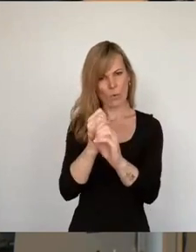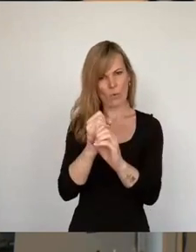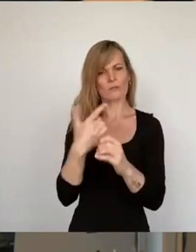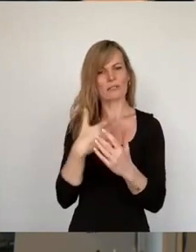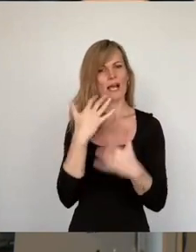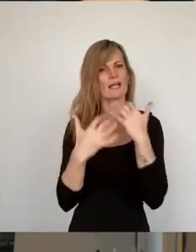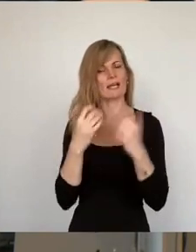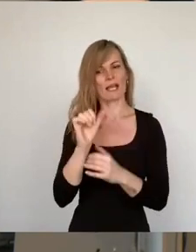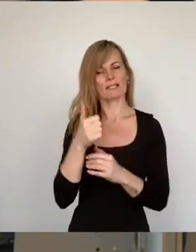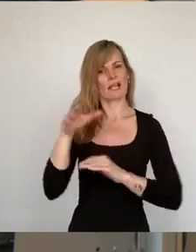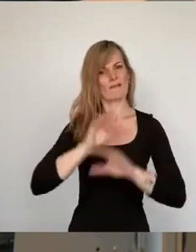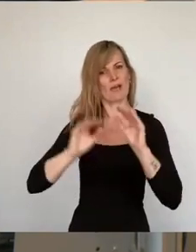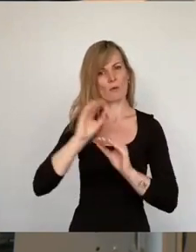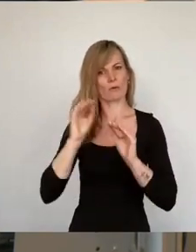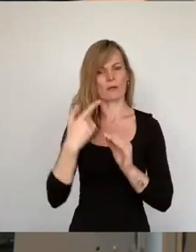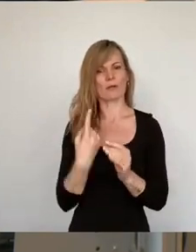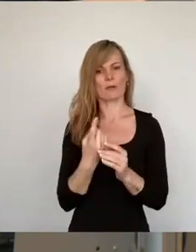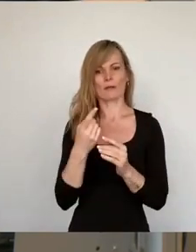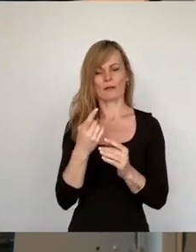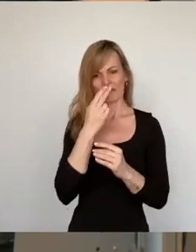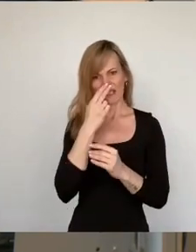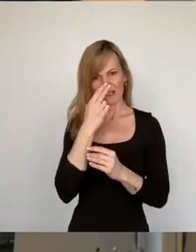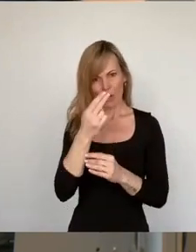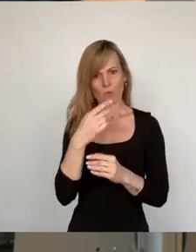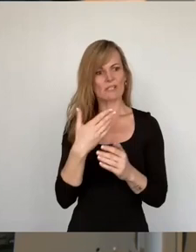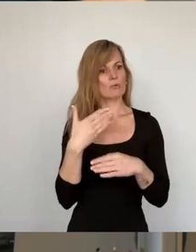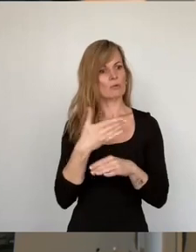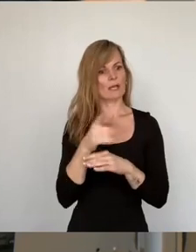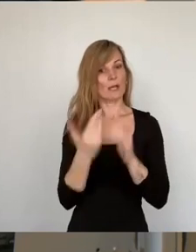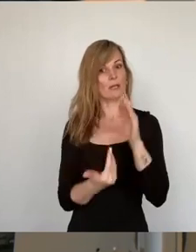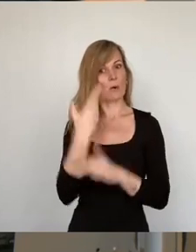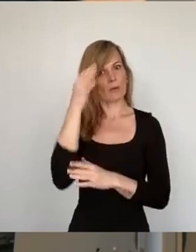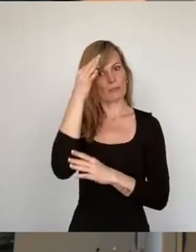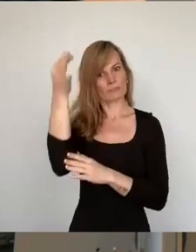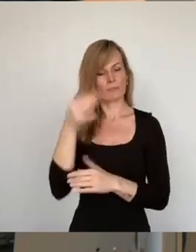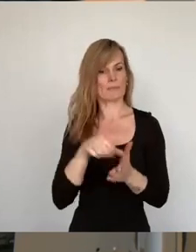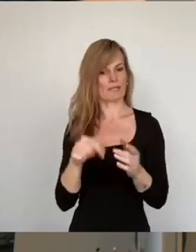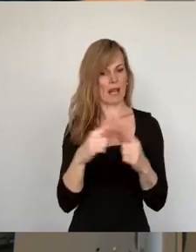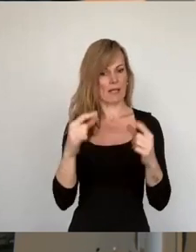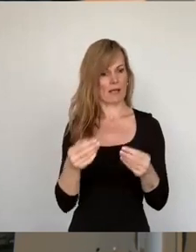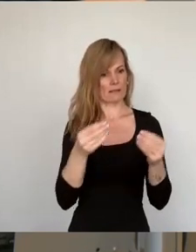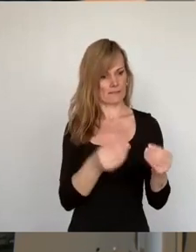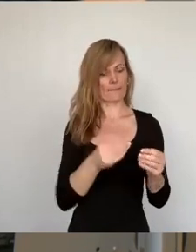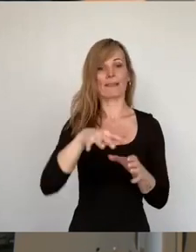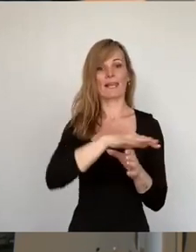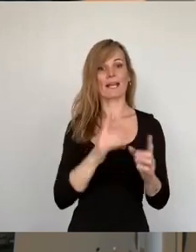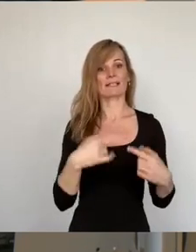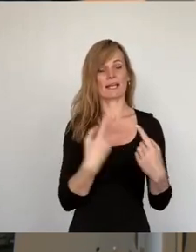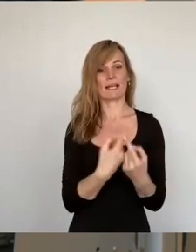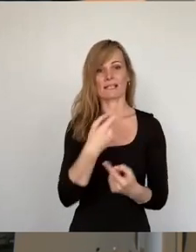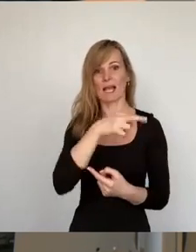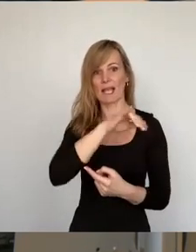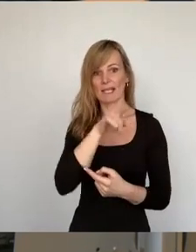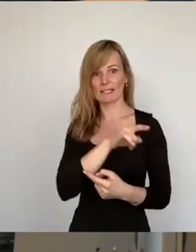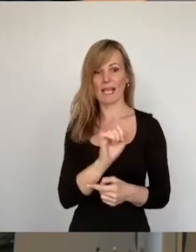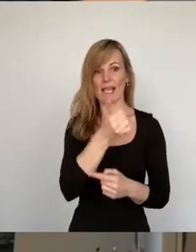mit der Einführung der Bezahlkarte für Asylbewerber in Thüringen. Der Landkreis Greiz hatte als Erster in Deutschland bis Ende Januar